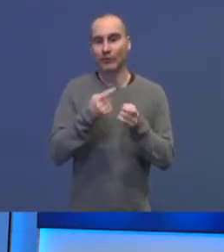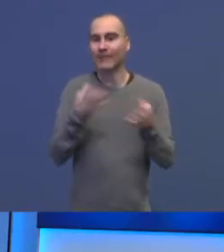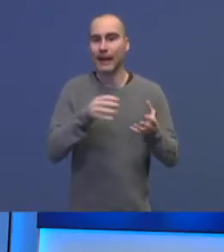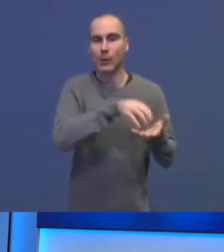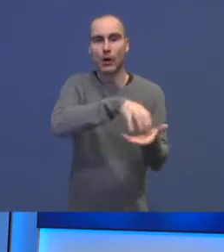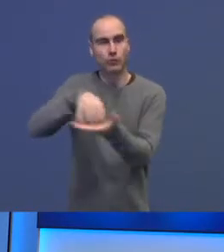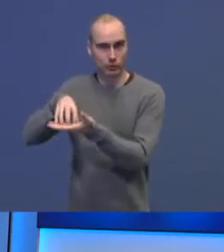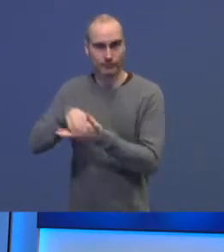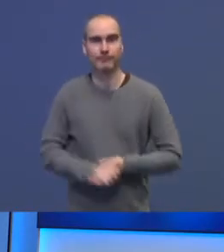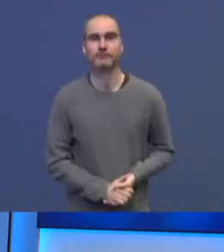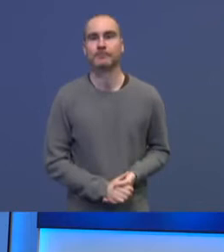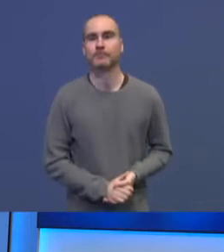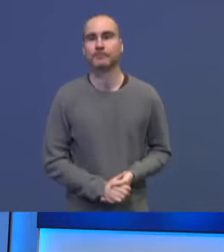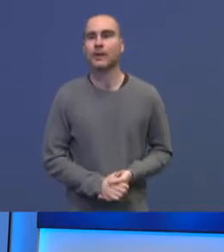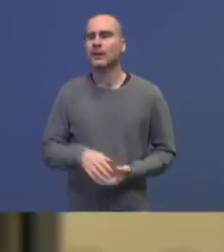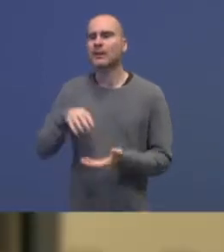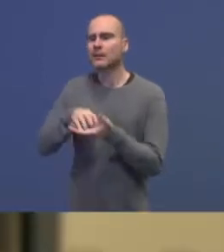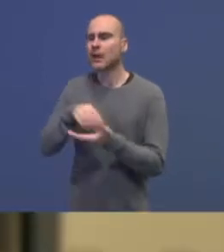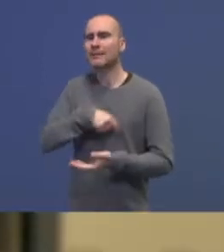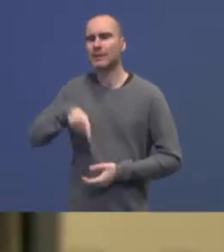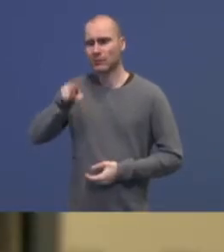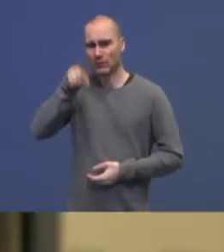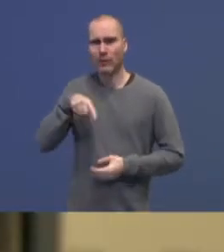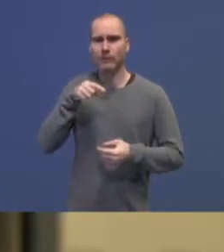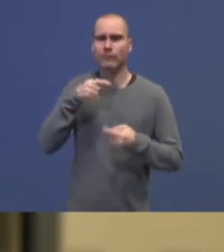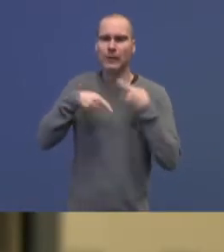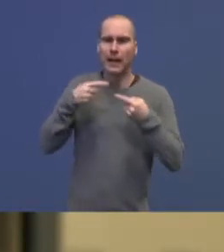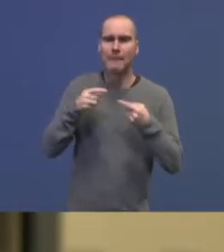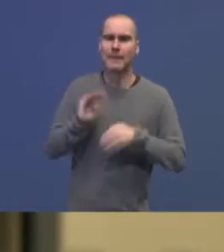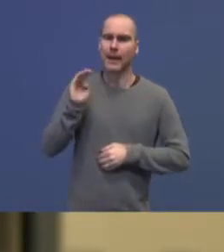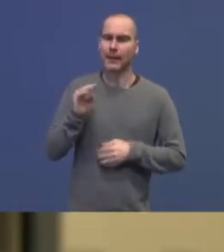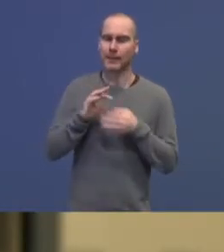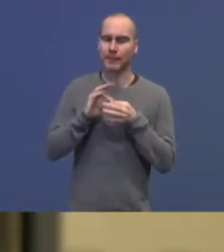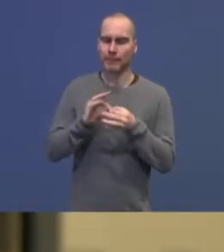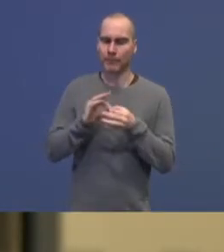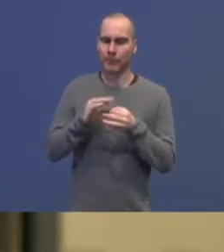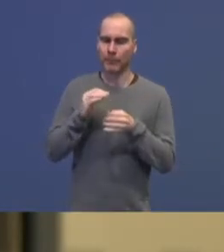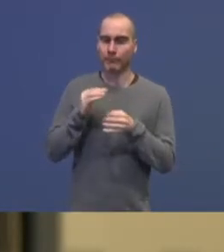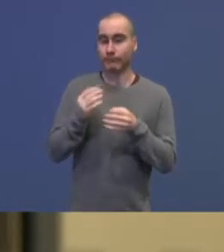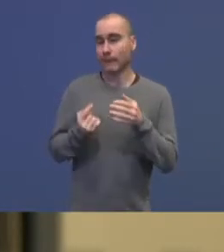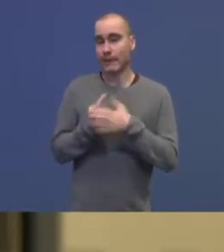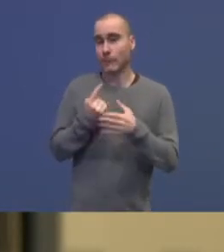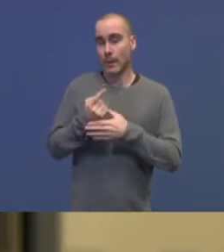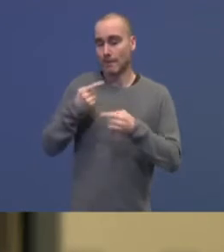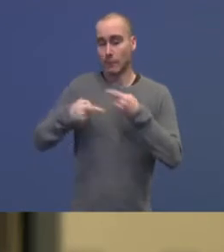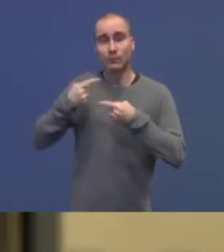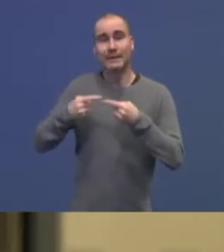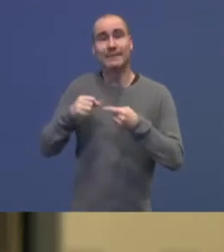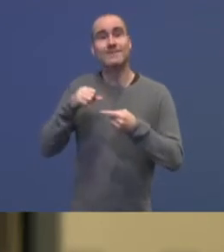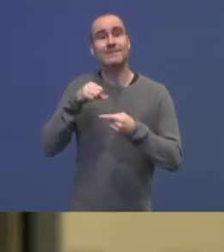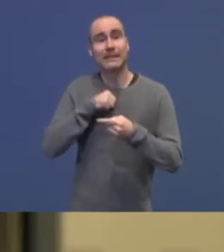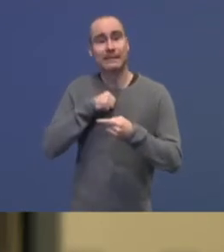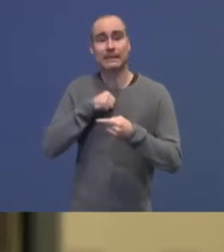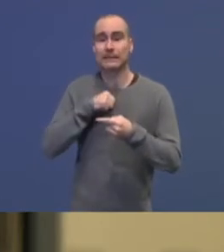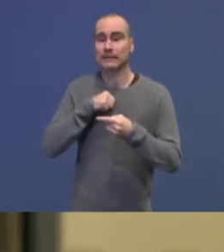Så til statsministeren så lurer jeg på om du kan fortelle mer om hvordan en eventuell prosess, dersom man går inn